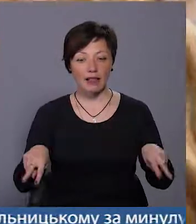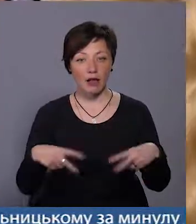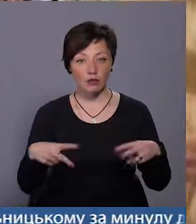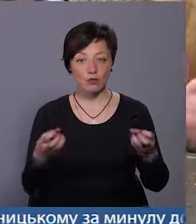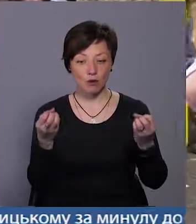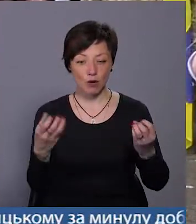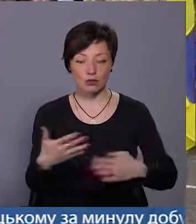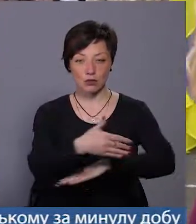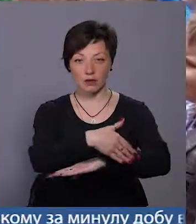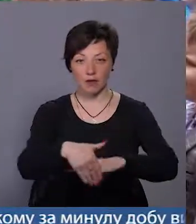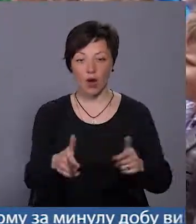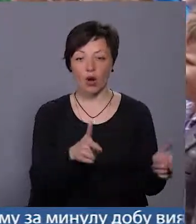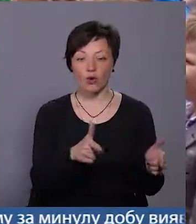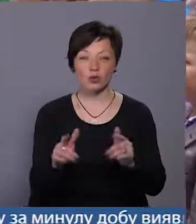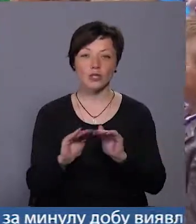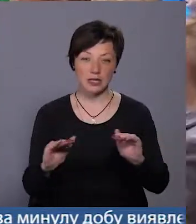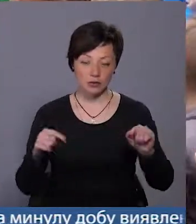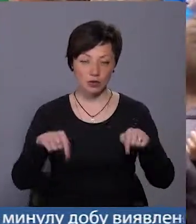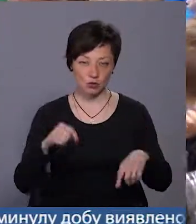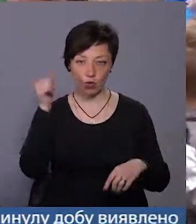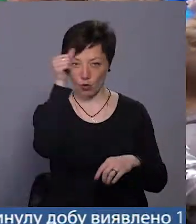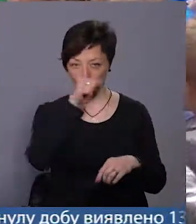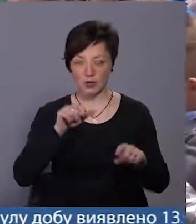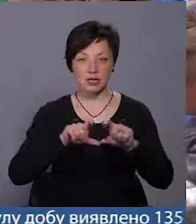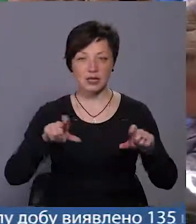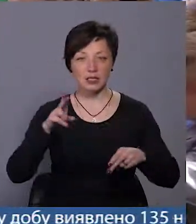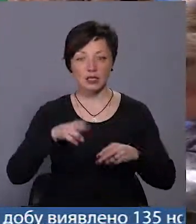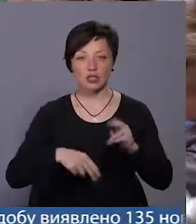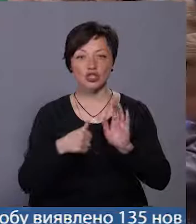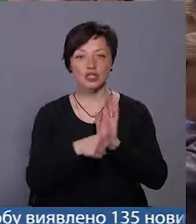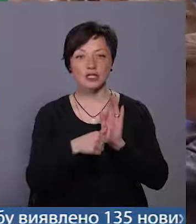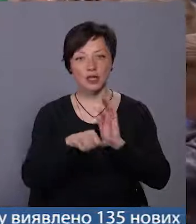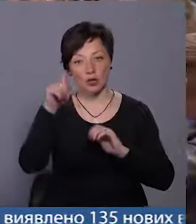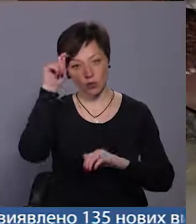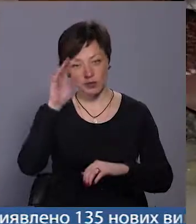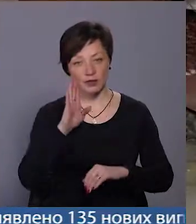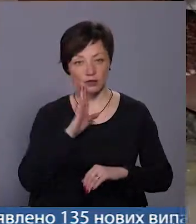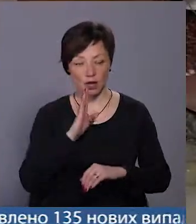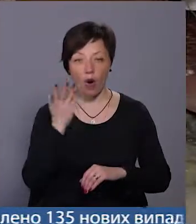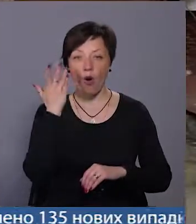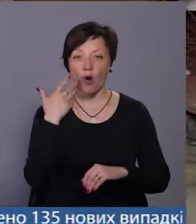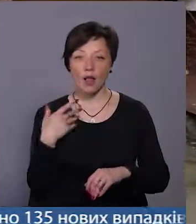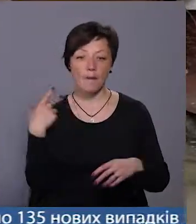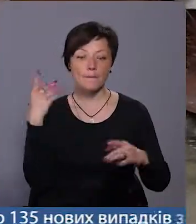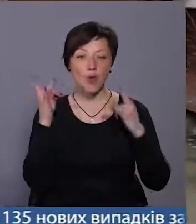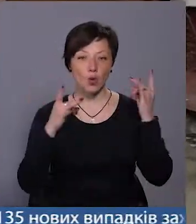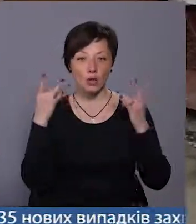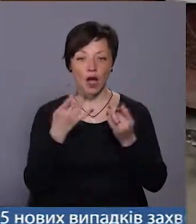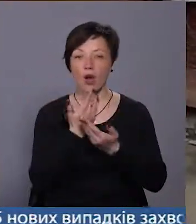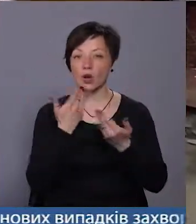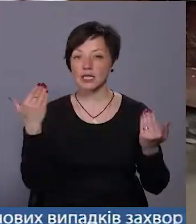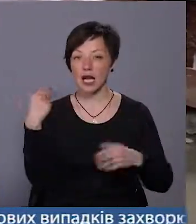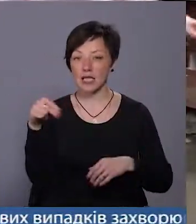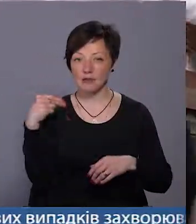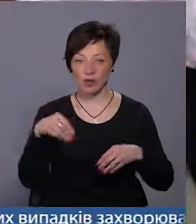неба. Готують його у школярі і цього року. Заклад закінчують майже 60 хлопців та дівчат. Коли пролунає останній дзвоник, ще має